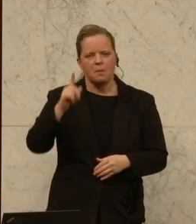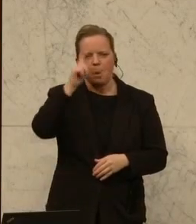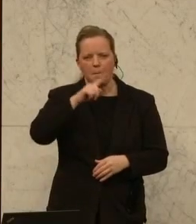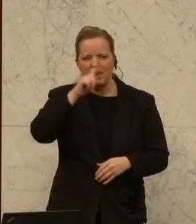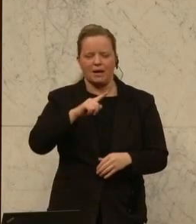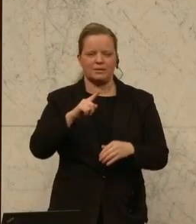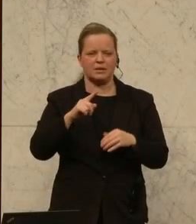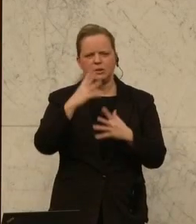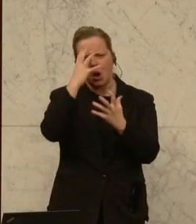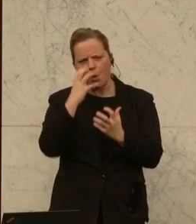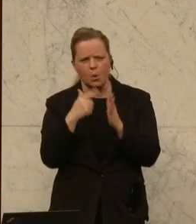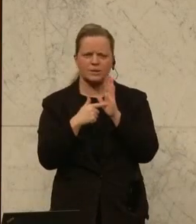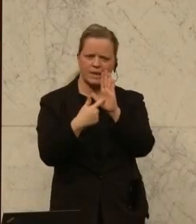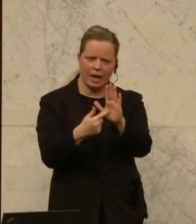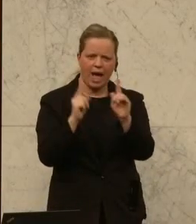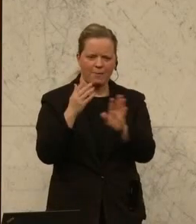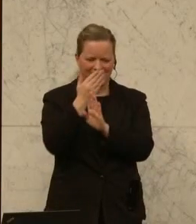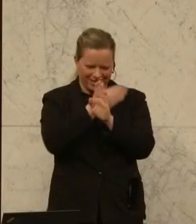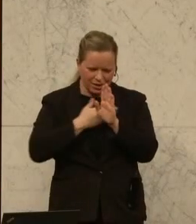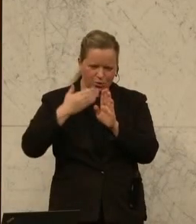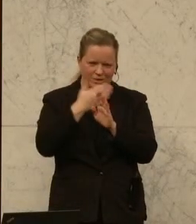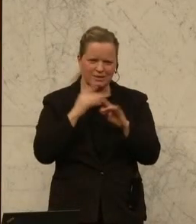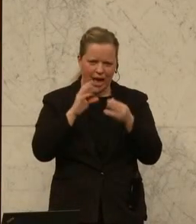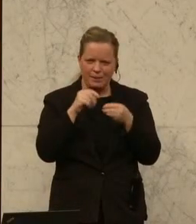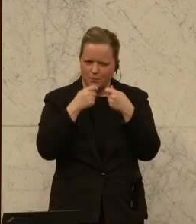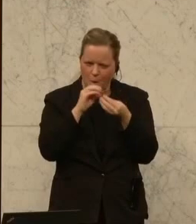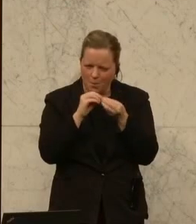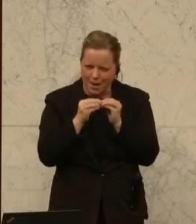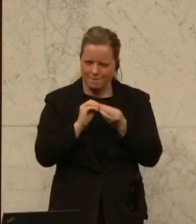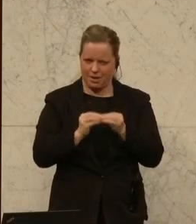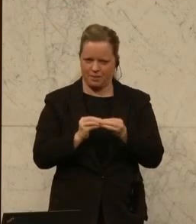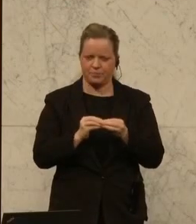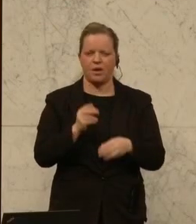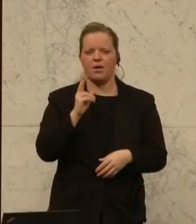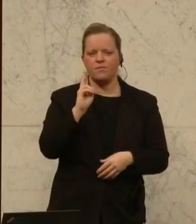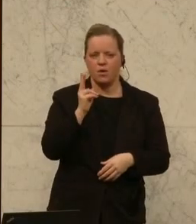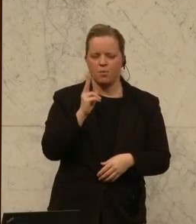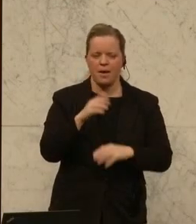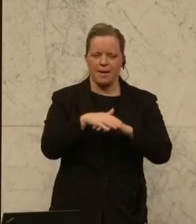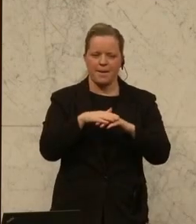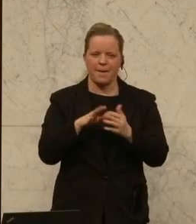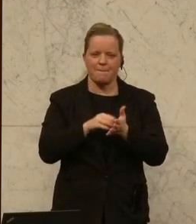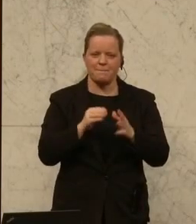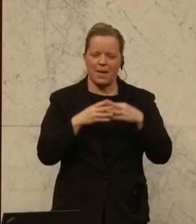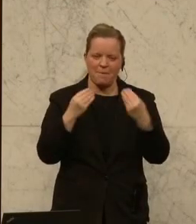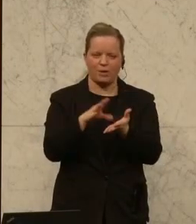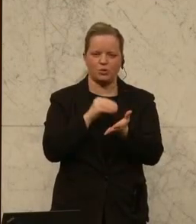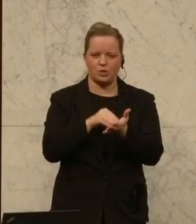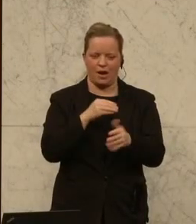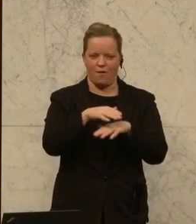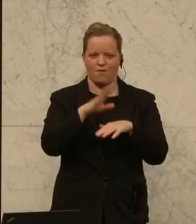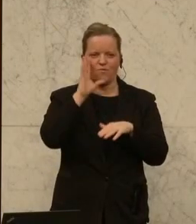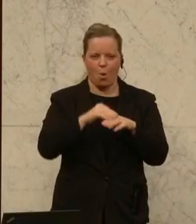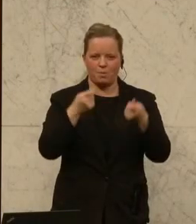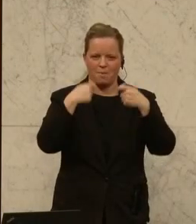hinter den Kulissen, Herr Minister, gibt es Probleme und zwar, dass im gemeinnützigen Wohnbau so Anlegerwohnungen